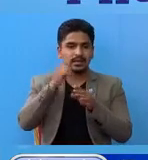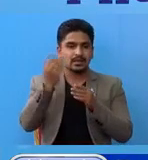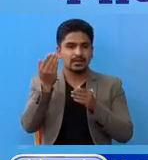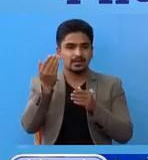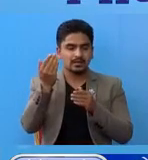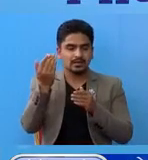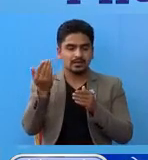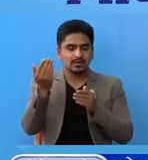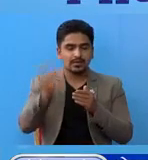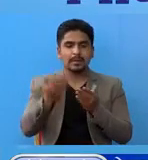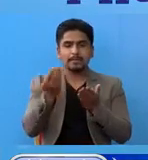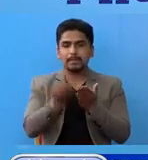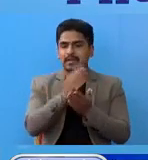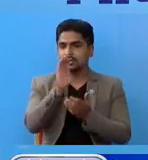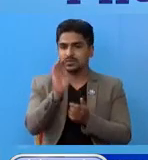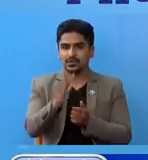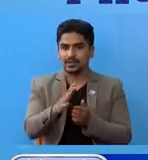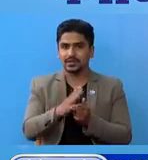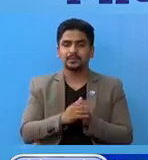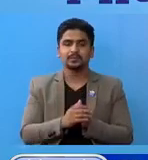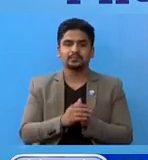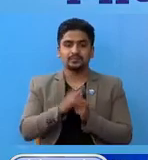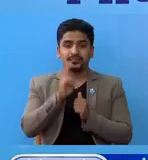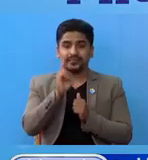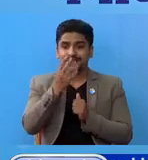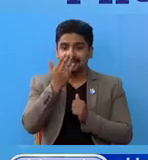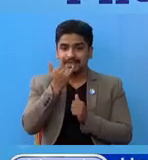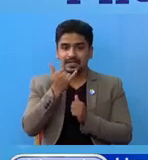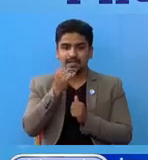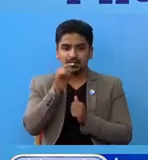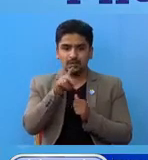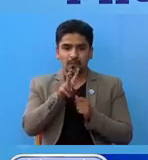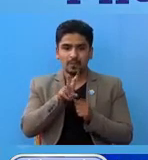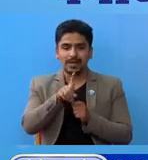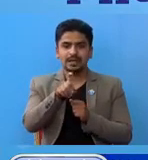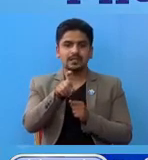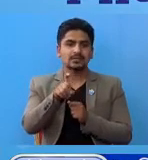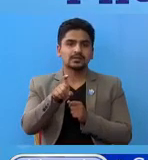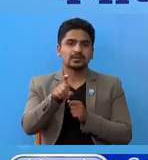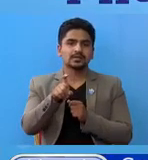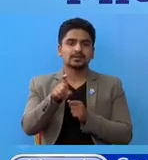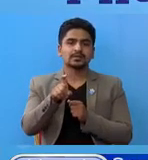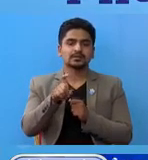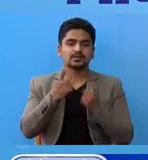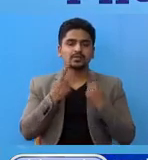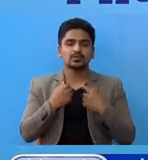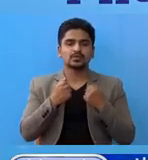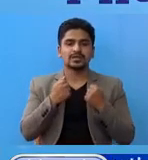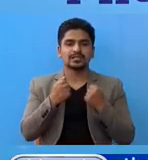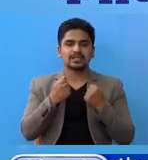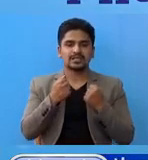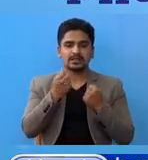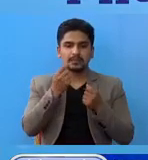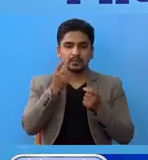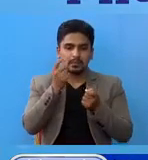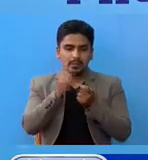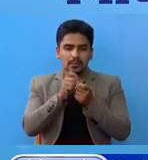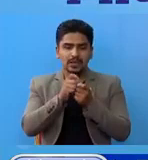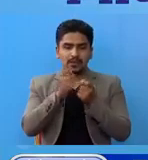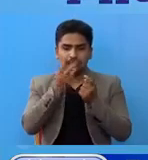सम्मा जिऊंदो रहंदेईन, एस कारण यो बाहिरस को स्वास्थे जन्न फोहर